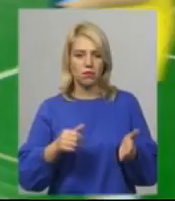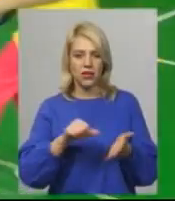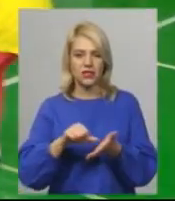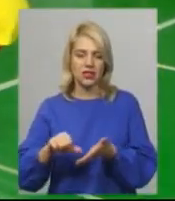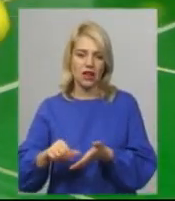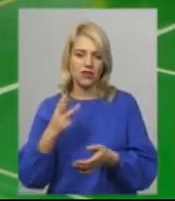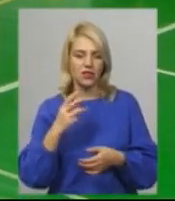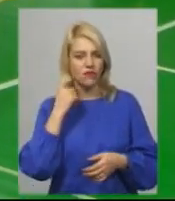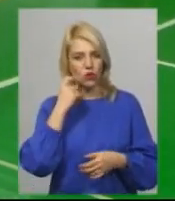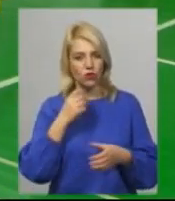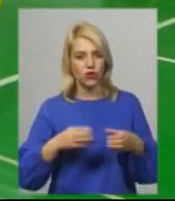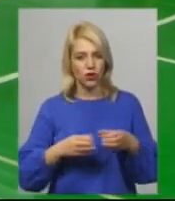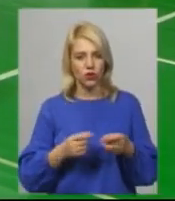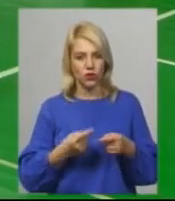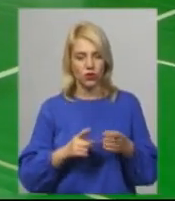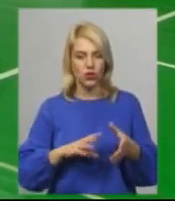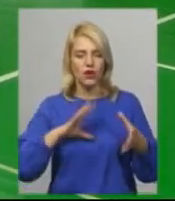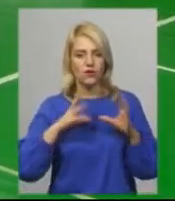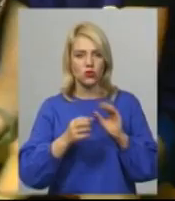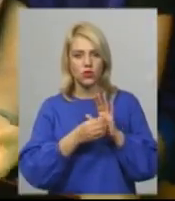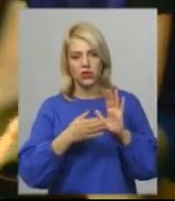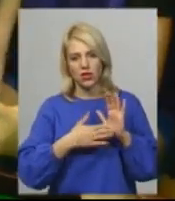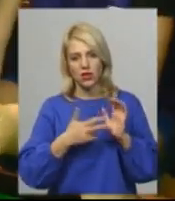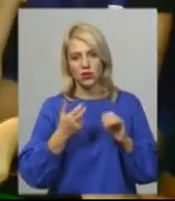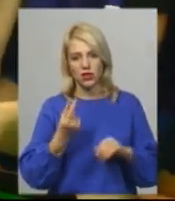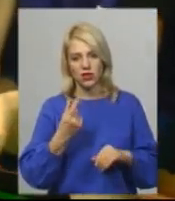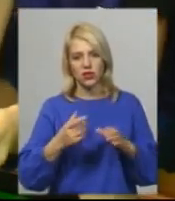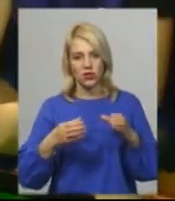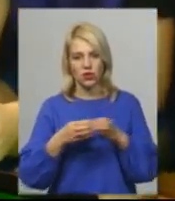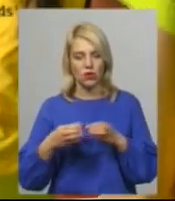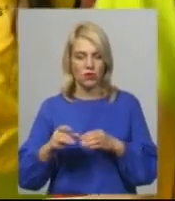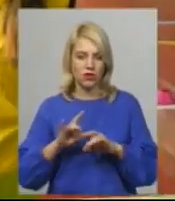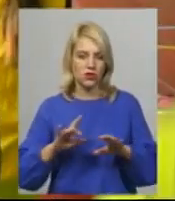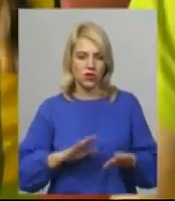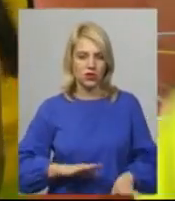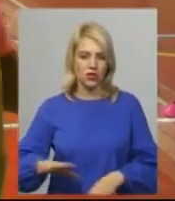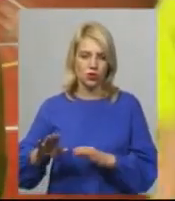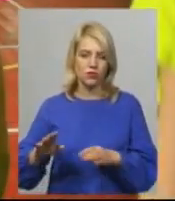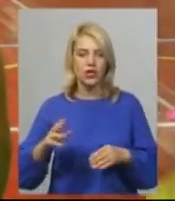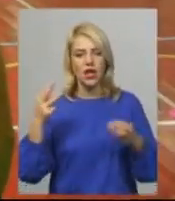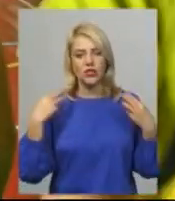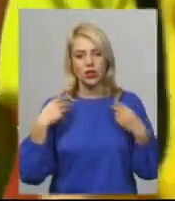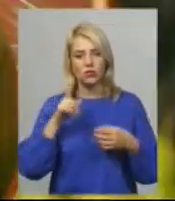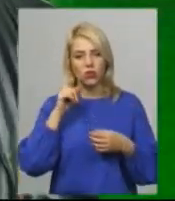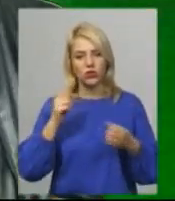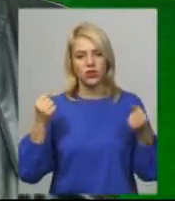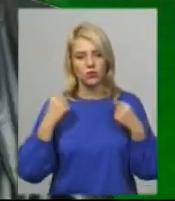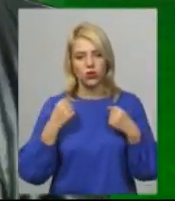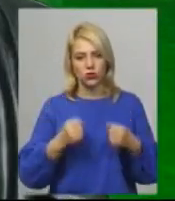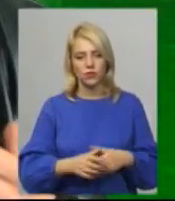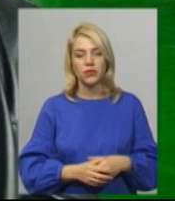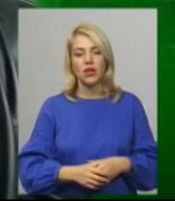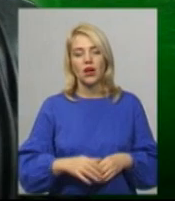У перший день змагаються наймолодші. Всього заєстровано 11 команд. Каже заступник начальника міського управління молоді і спорту Наталія Томосяк. Ми